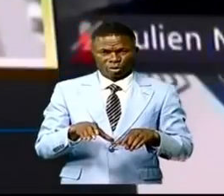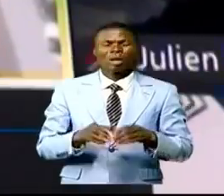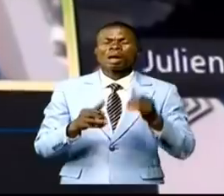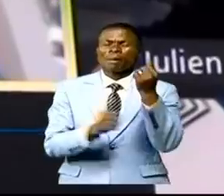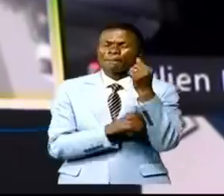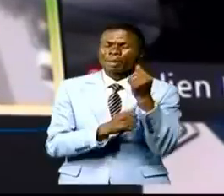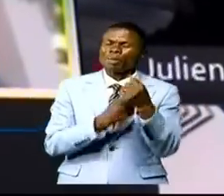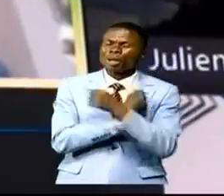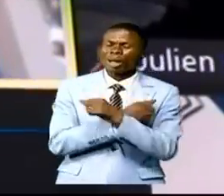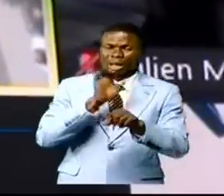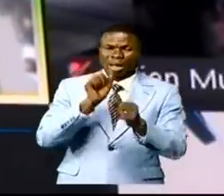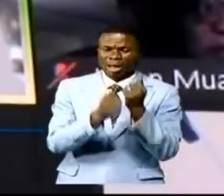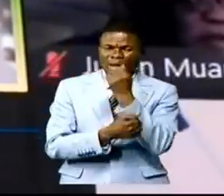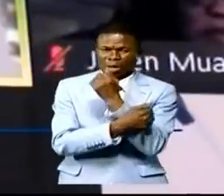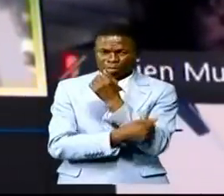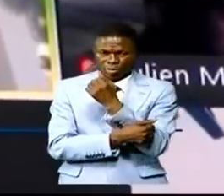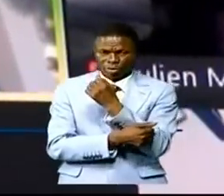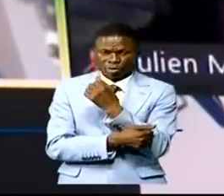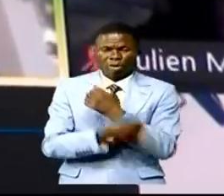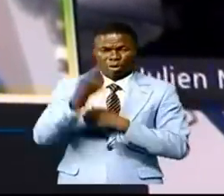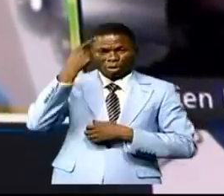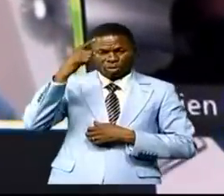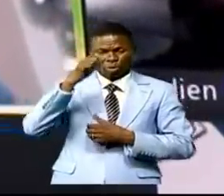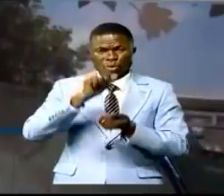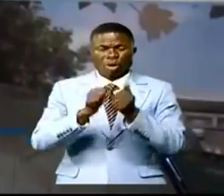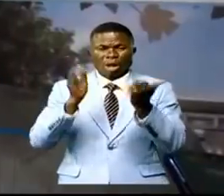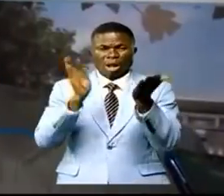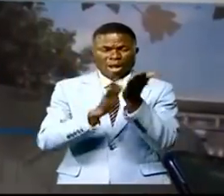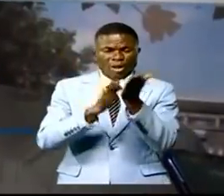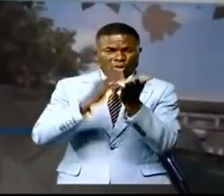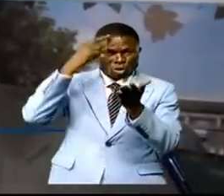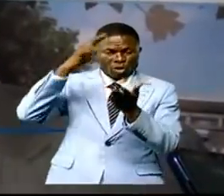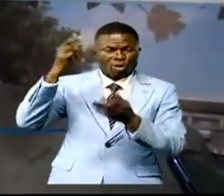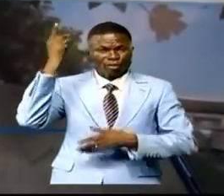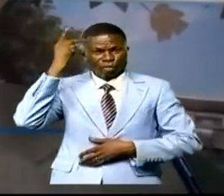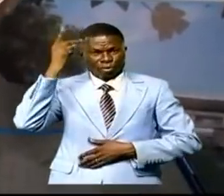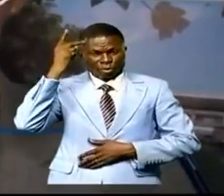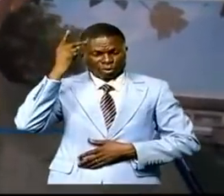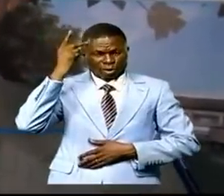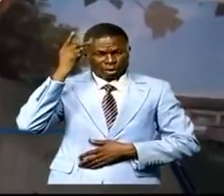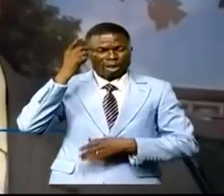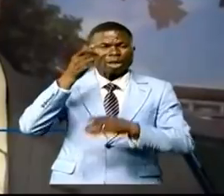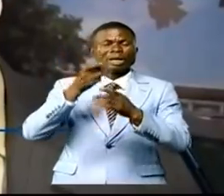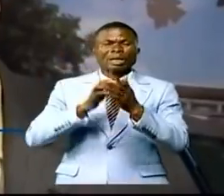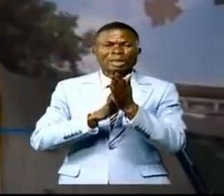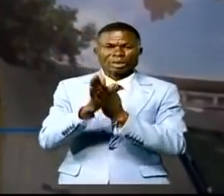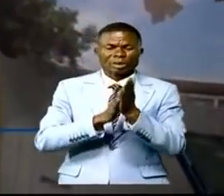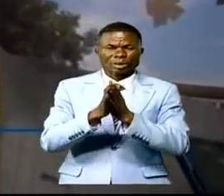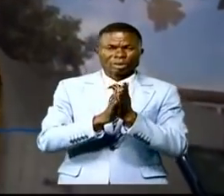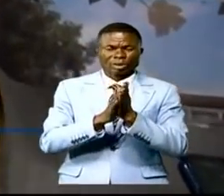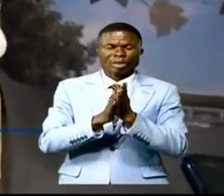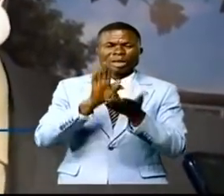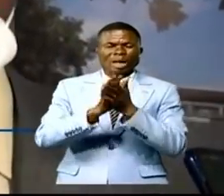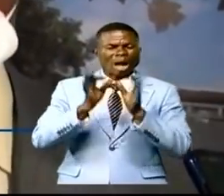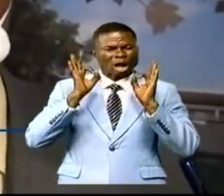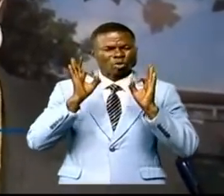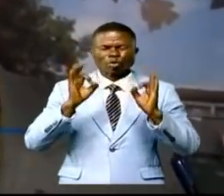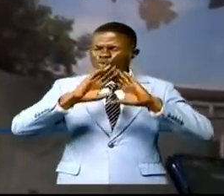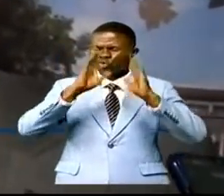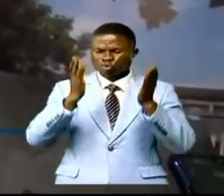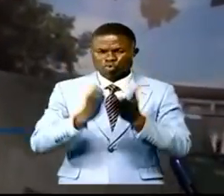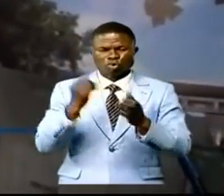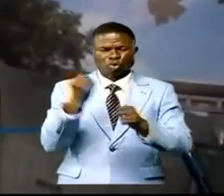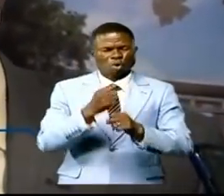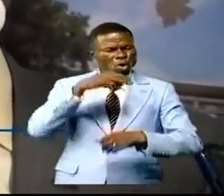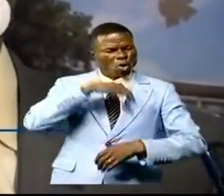autour justement de l'Unikine qui devra certainement revêtir toutes ses missions